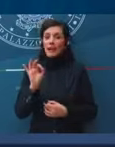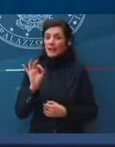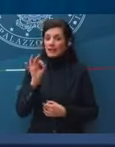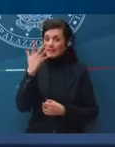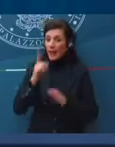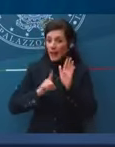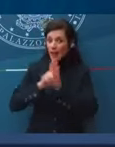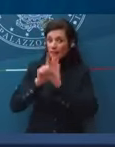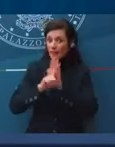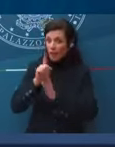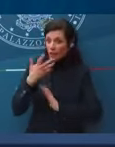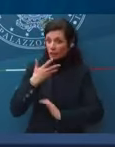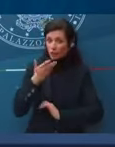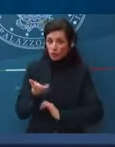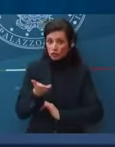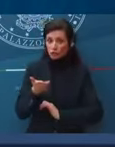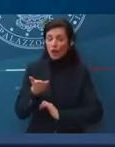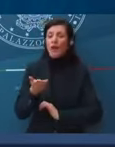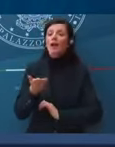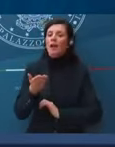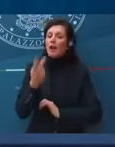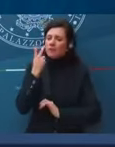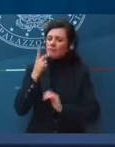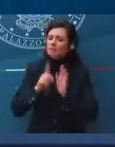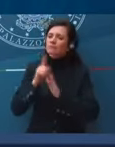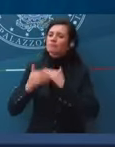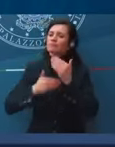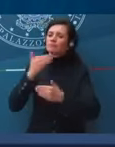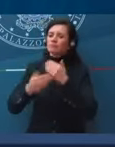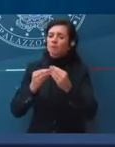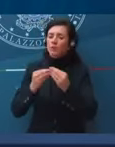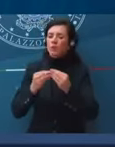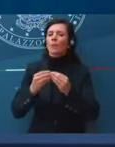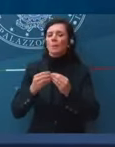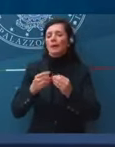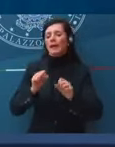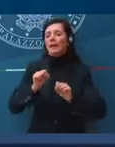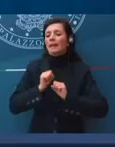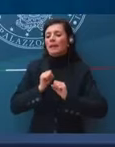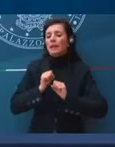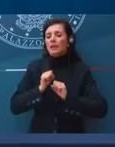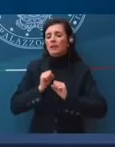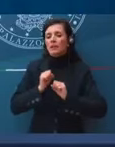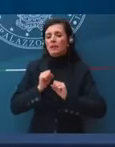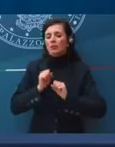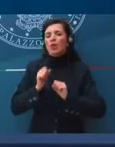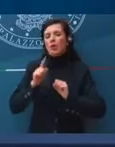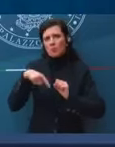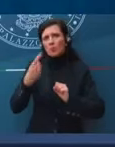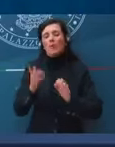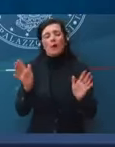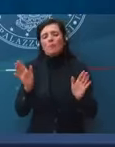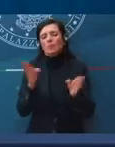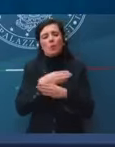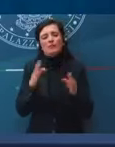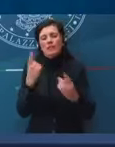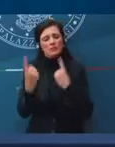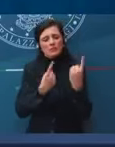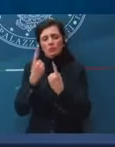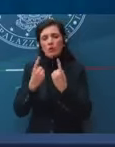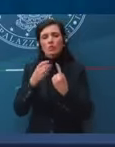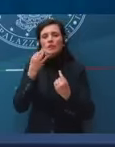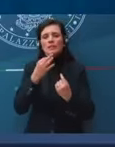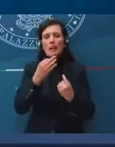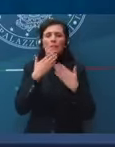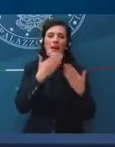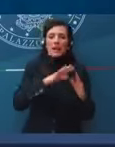sia temporaneo e che tenda poi appunto a, in ogni caso, compensato dagli altri